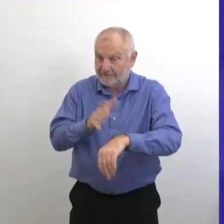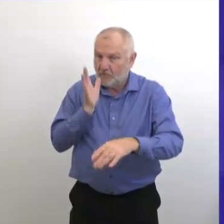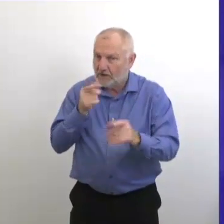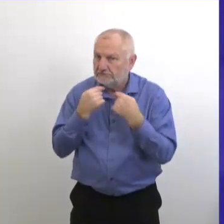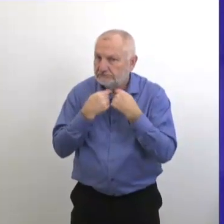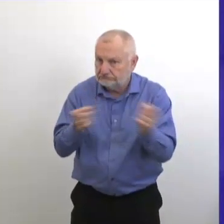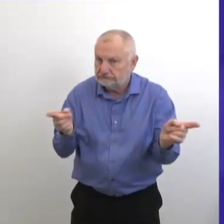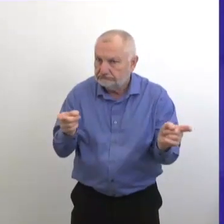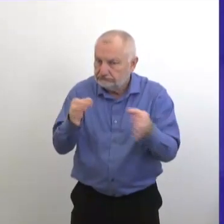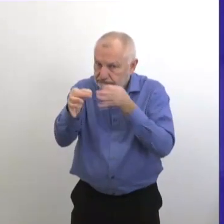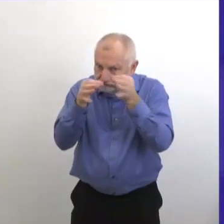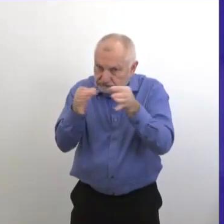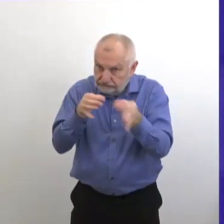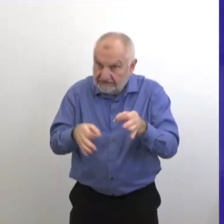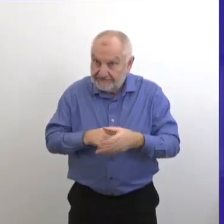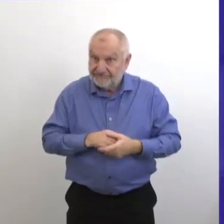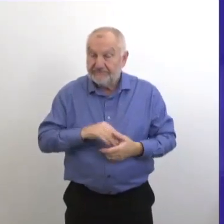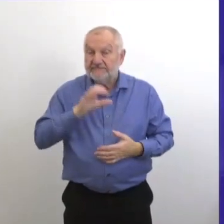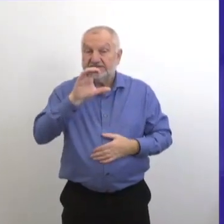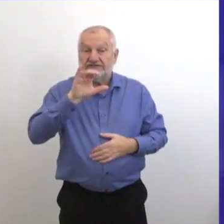De C.J.O.B. Will.